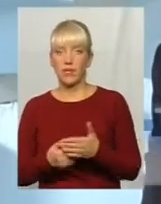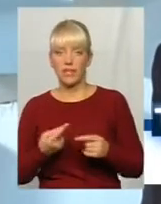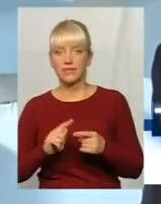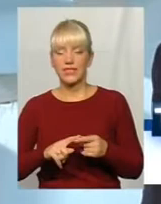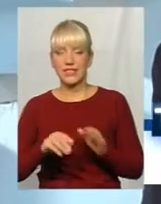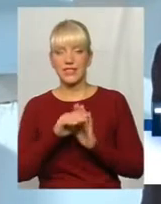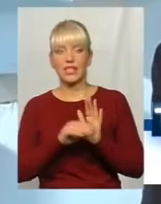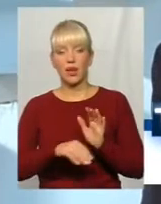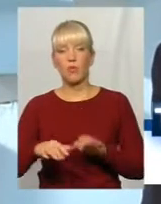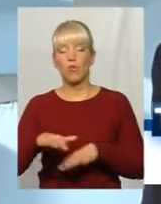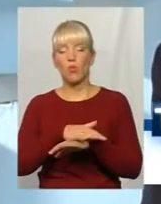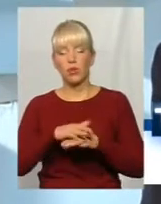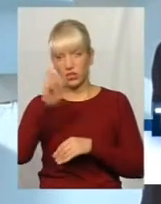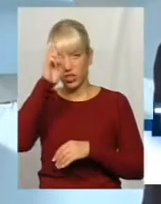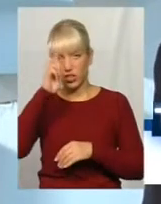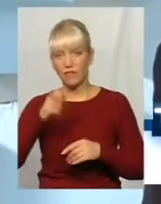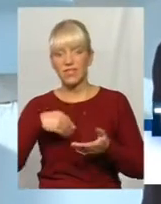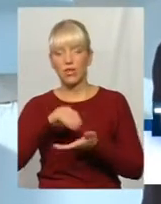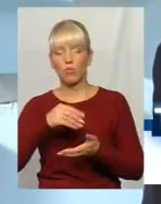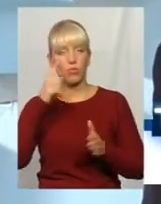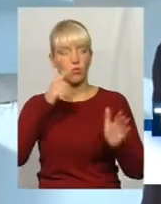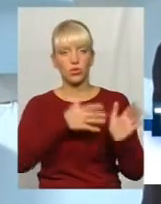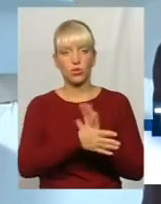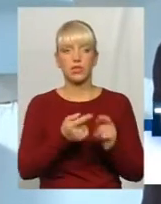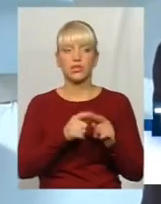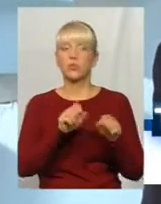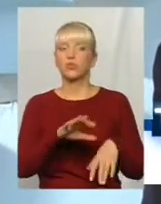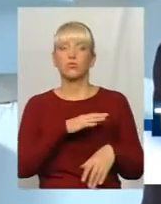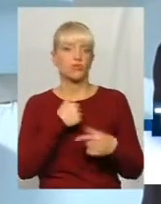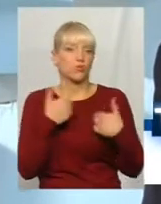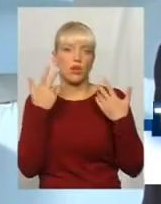публічних державних закупівель «Прозоро», ну, це може бути, я не знаю,